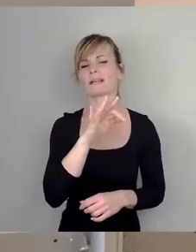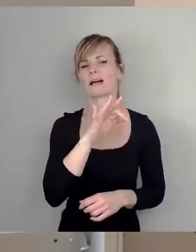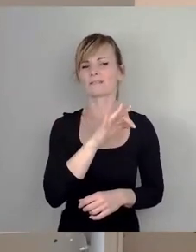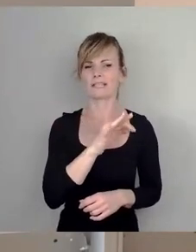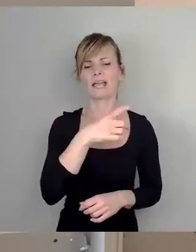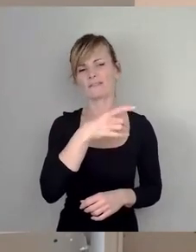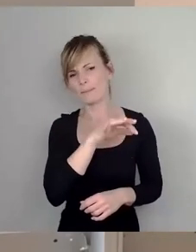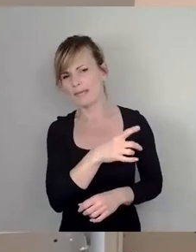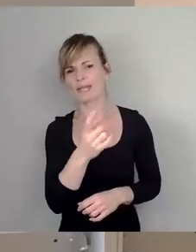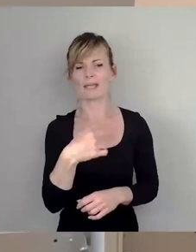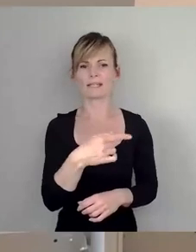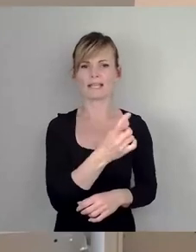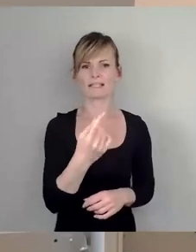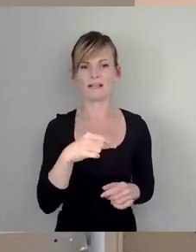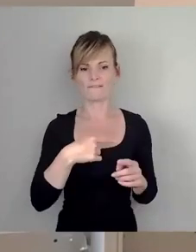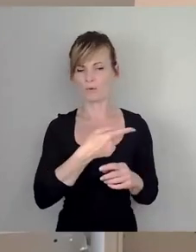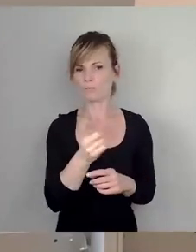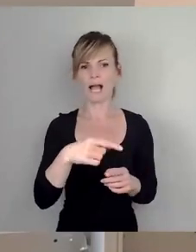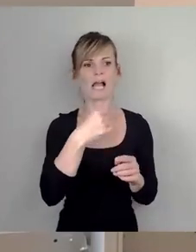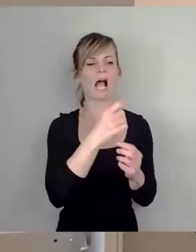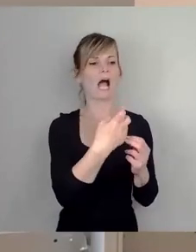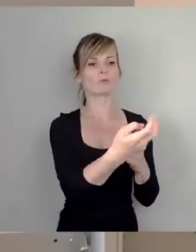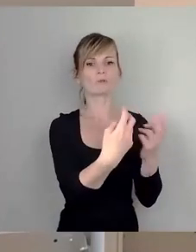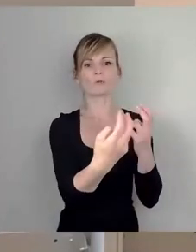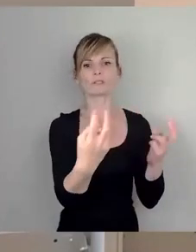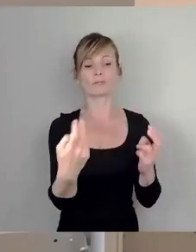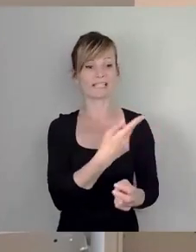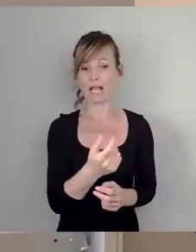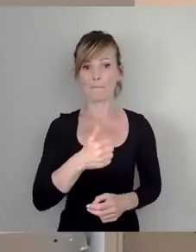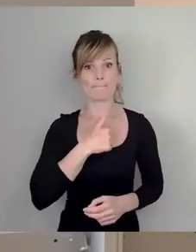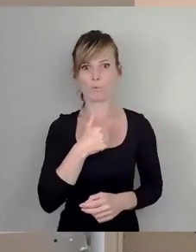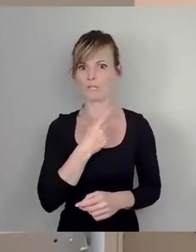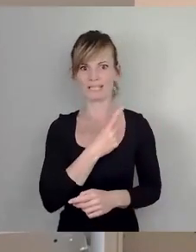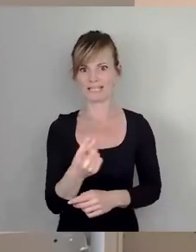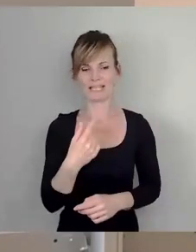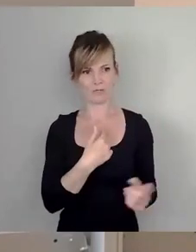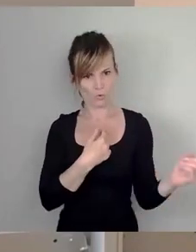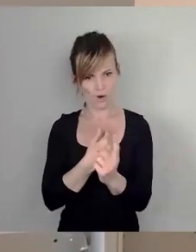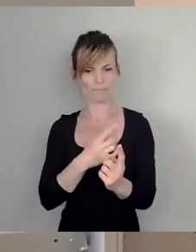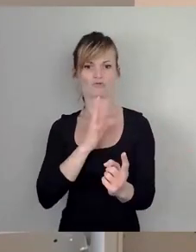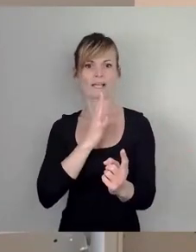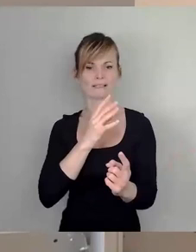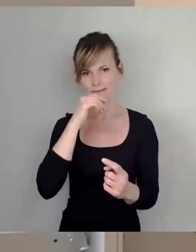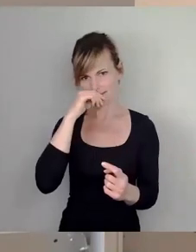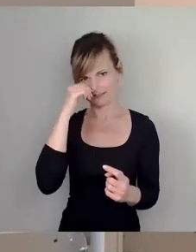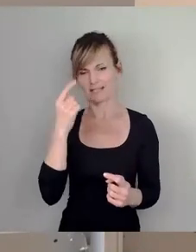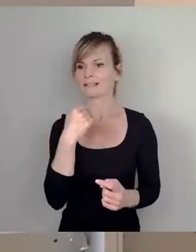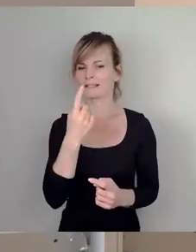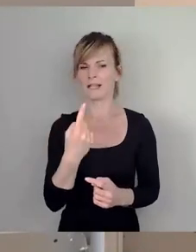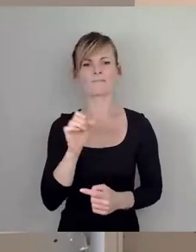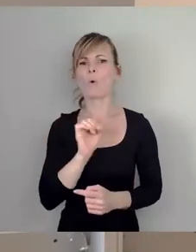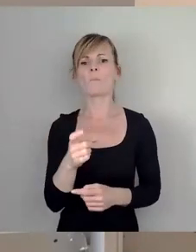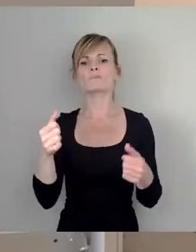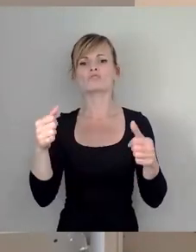fast aus allem rausgeflogen ist, noch nicht mal den Mut hat, hier zu sprechen, noch nicht mal den Mut hat, zu sagen, warum sie das scheiße finden.